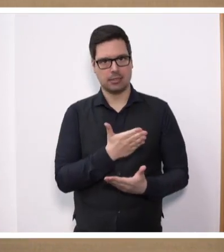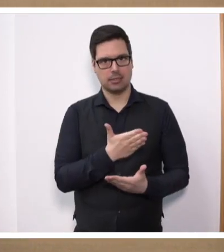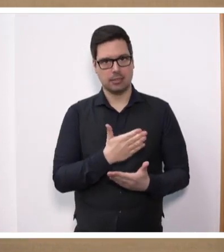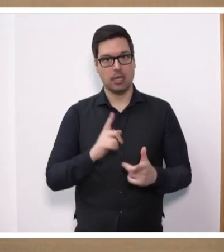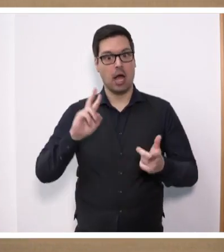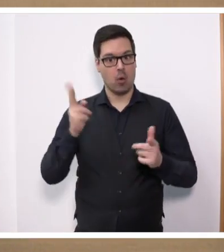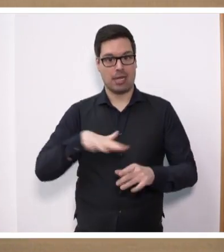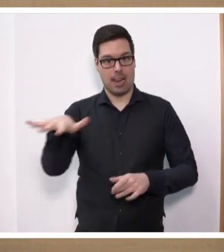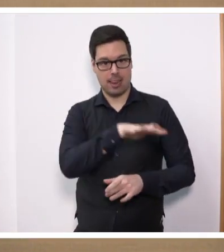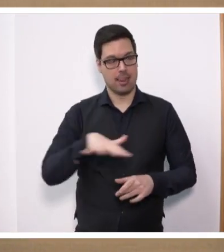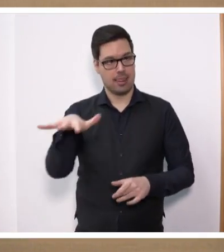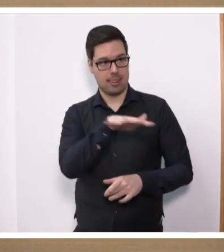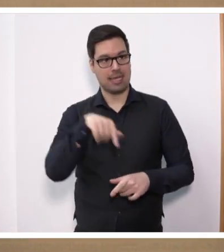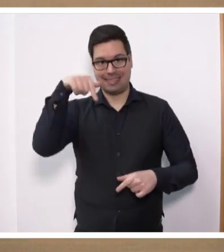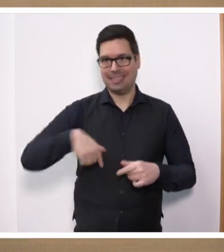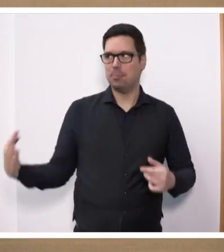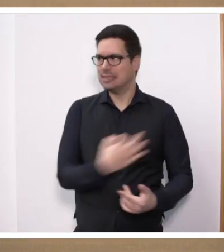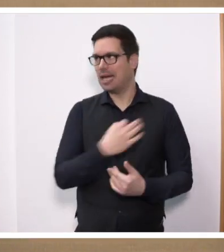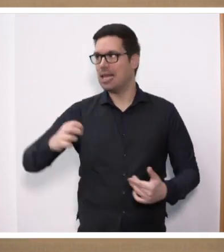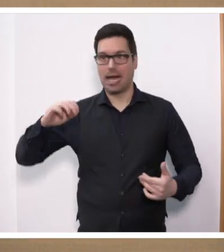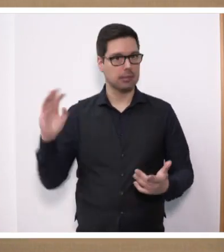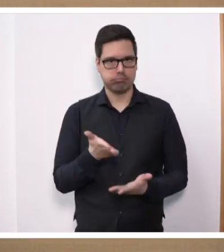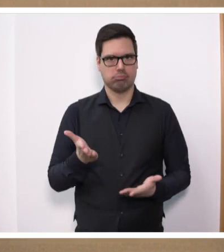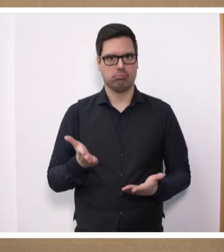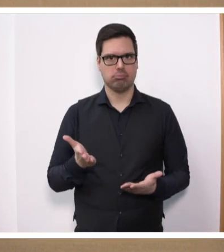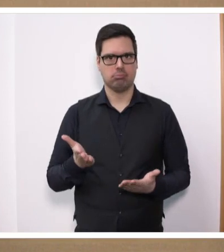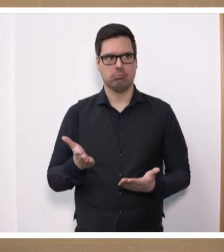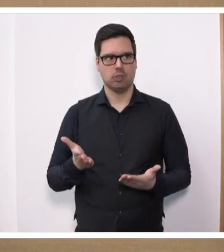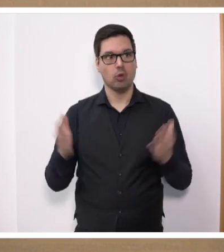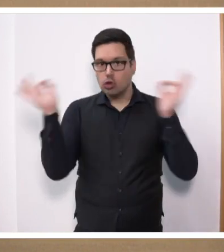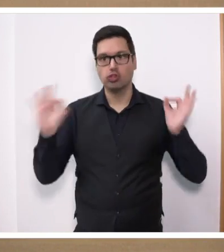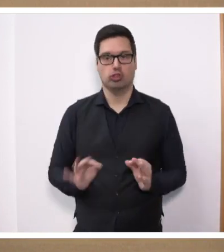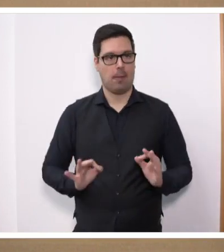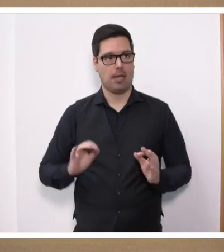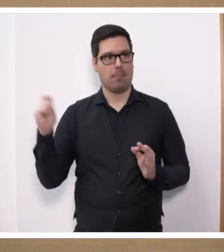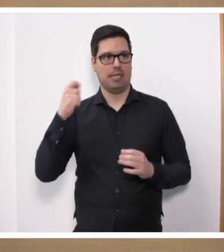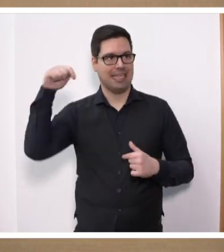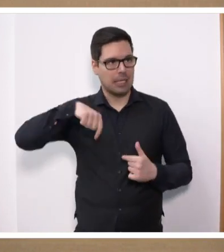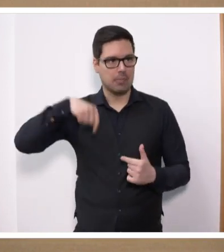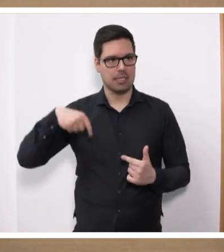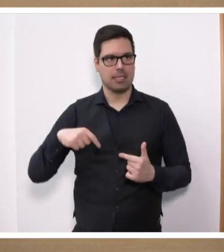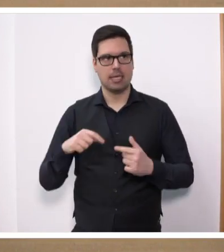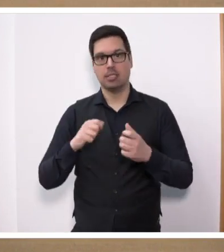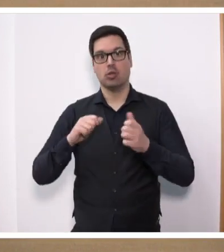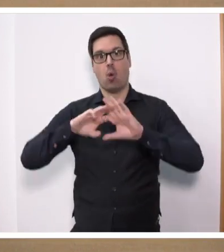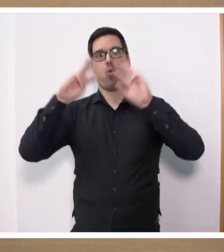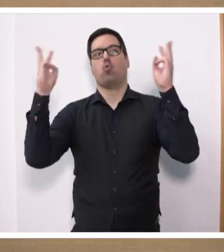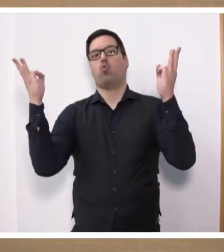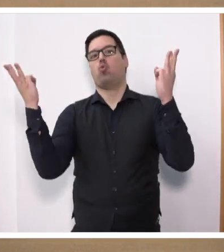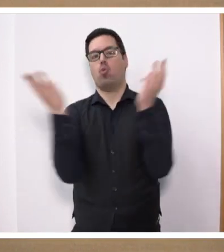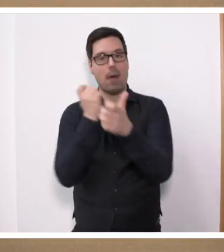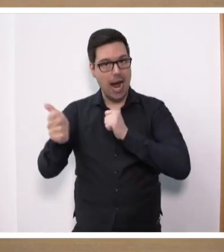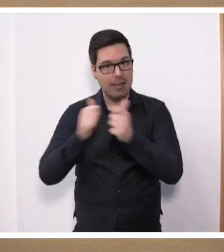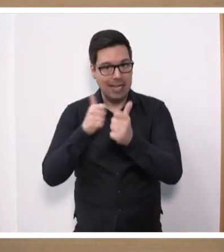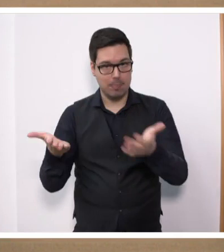Schlag gegen die ländlichen Räume hier im Saarland, wo es die Landwirte noch härter trifft, denn sie stehen nicht nur auch im globalen Wettbewerb, sondern in ganz